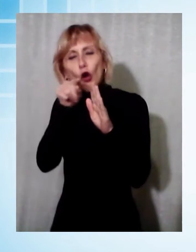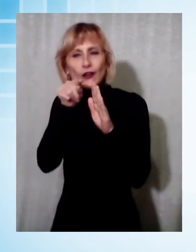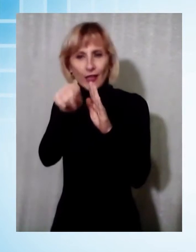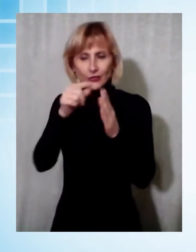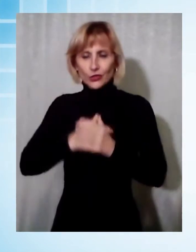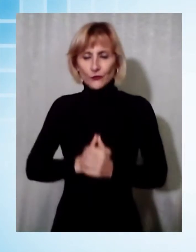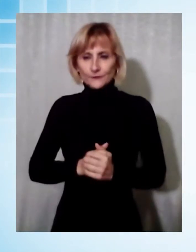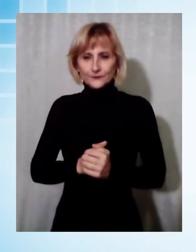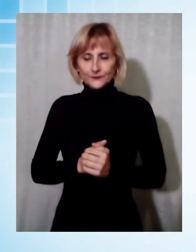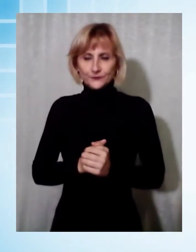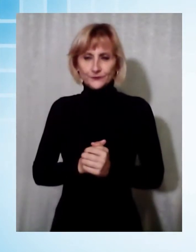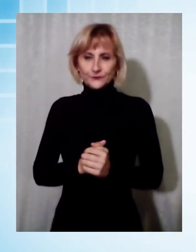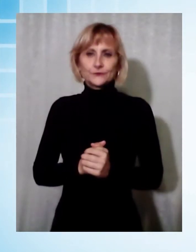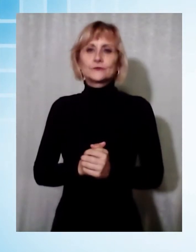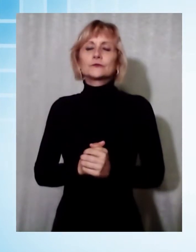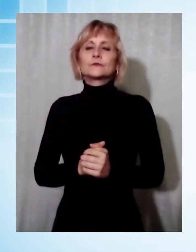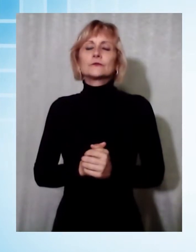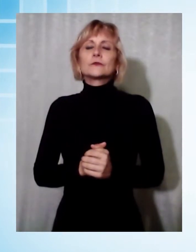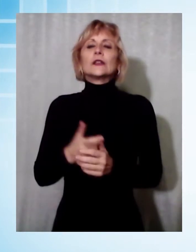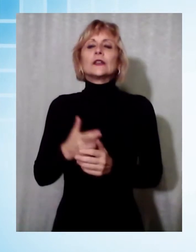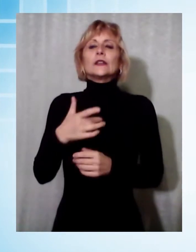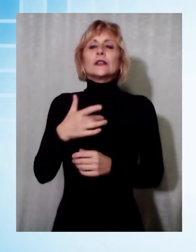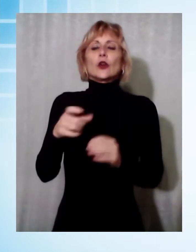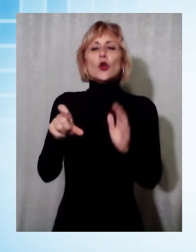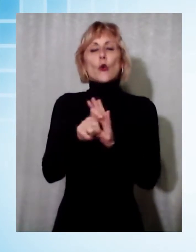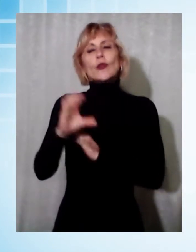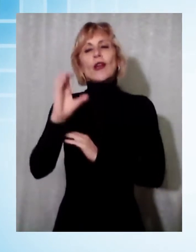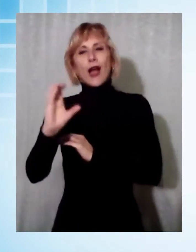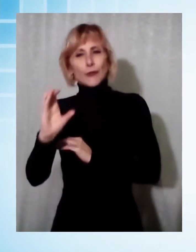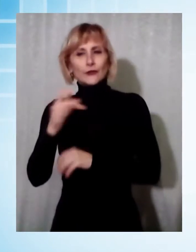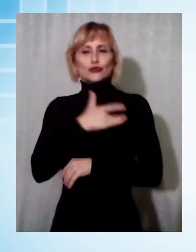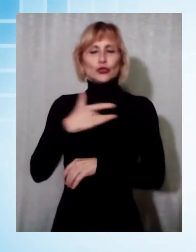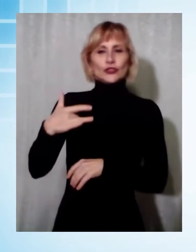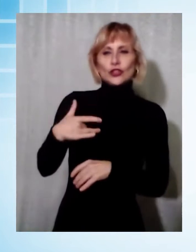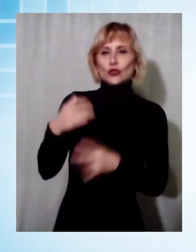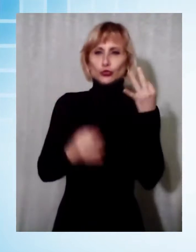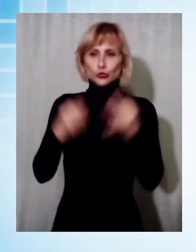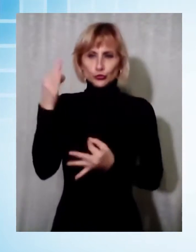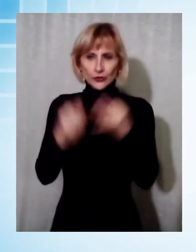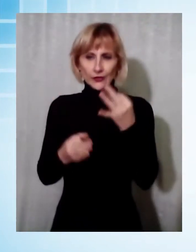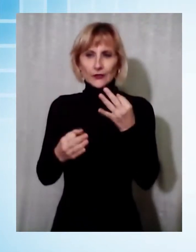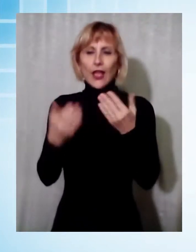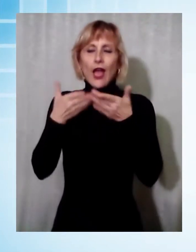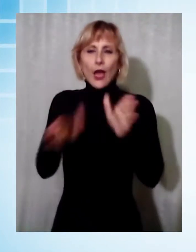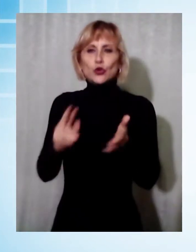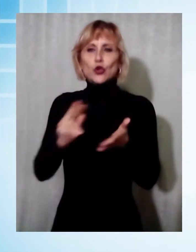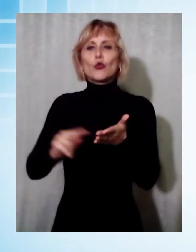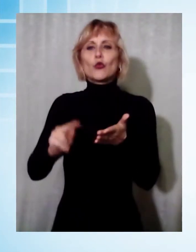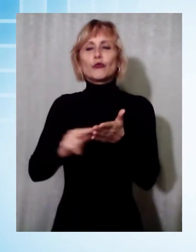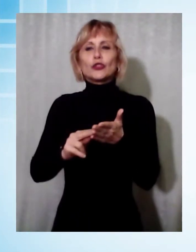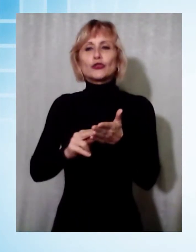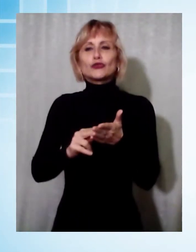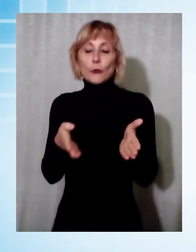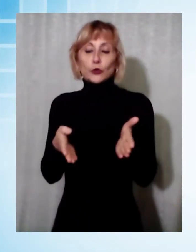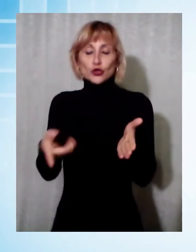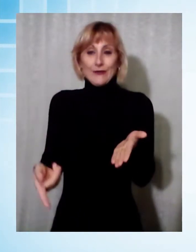Cittadini e giustizia, ecco l'ufficio di prossimità, l'assessore regionale Cioffo e il sindaco di Capandoli Menesini hanno presentato